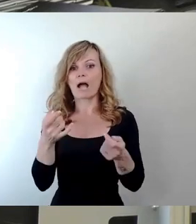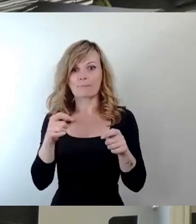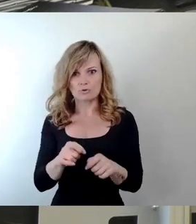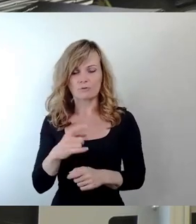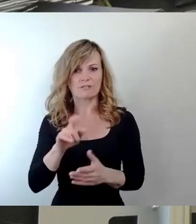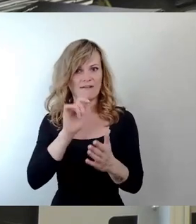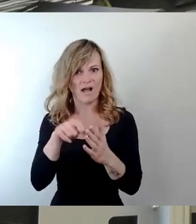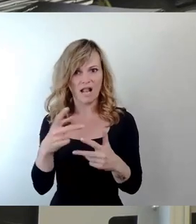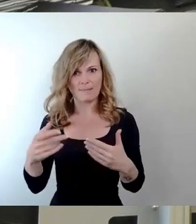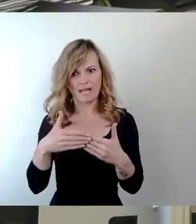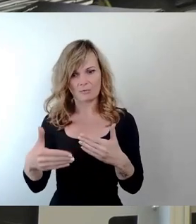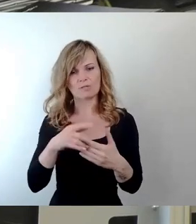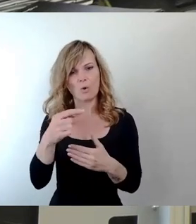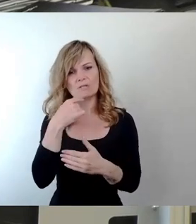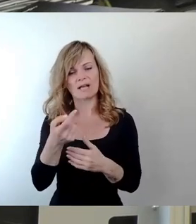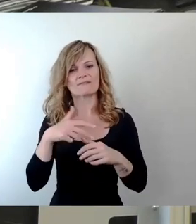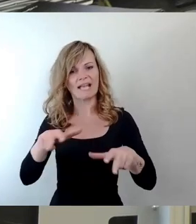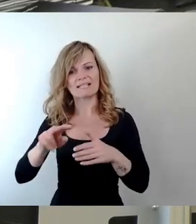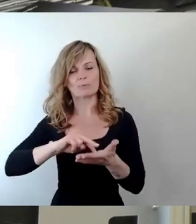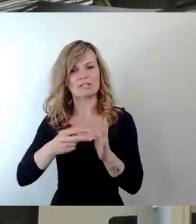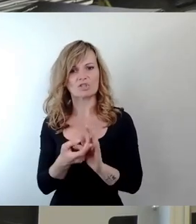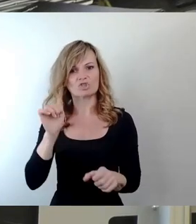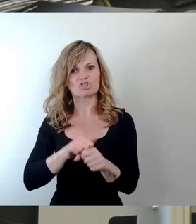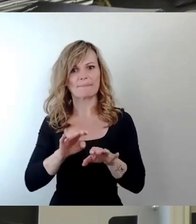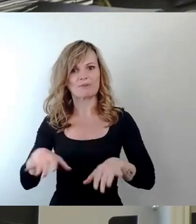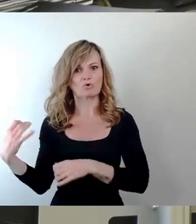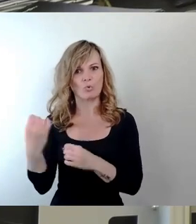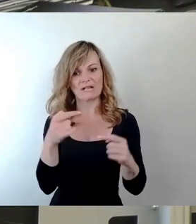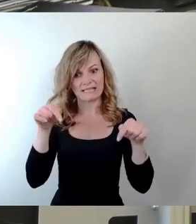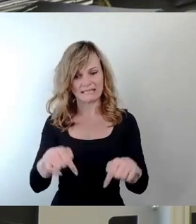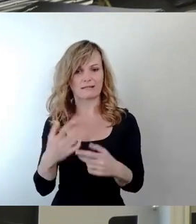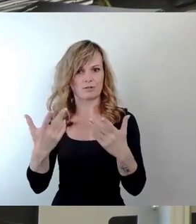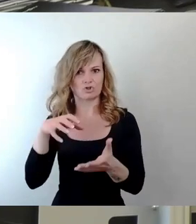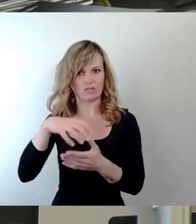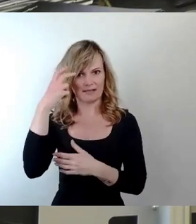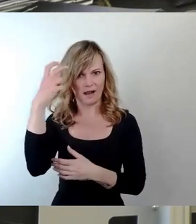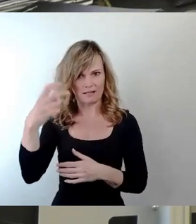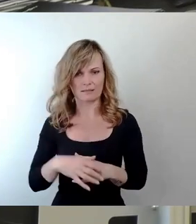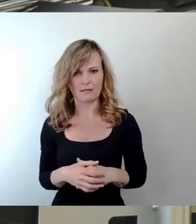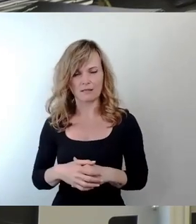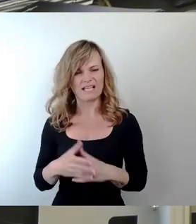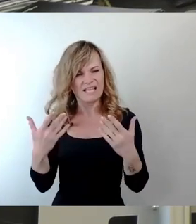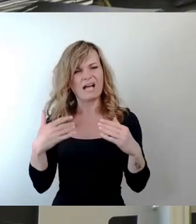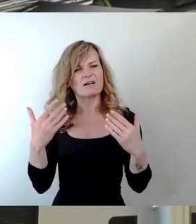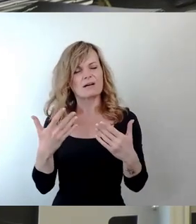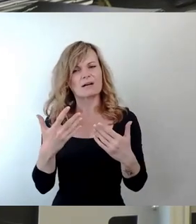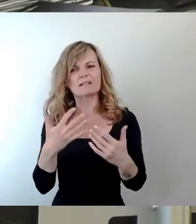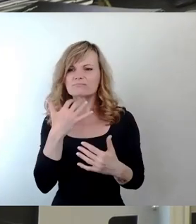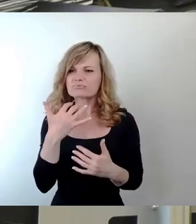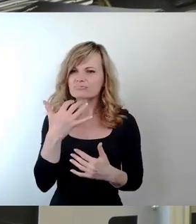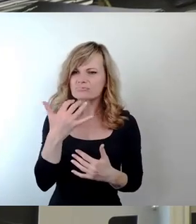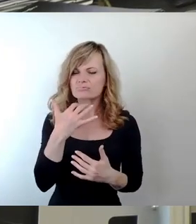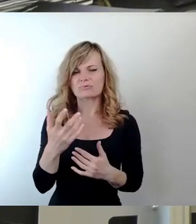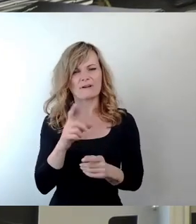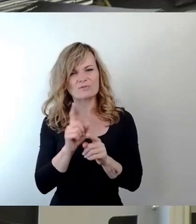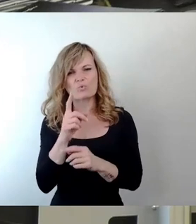den verkehrspolitischen Stammtisch in den Stadtrat holen. Wenn man die heiße Luft, die hier so geredet wird, in Energie umsetzen könnte, dann hätten wir